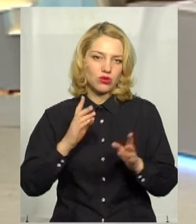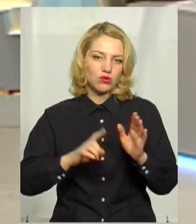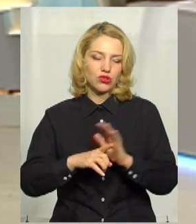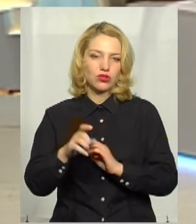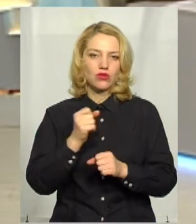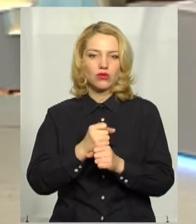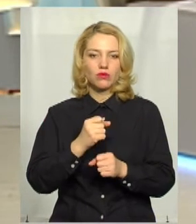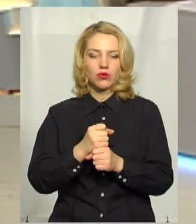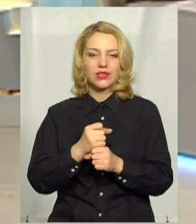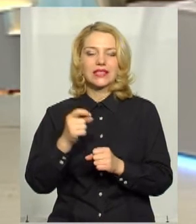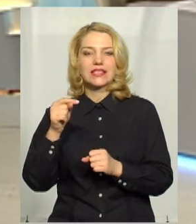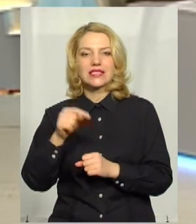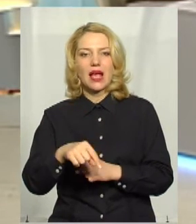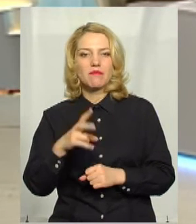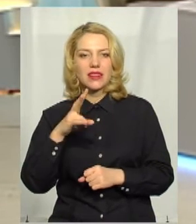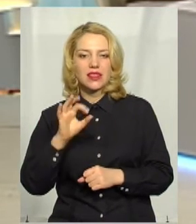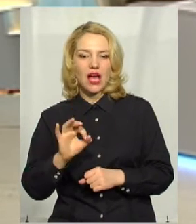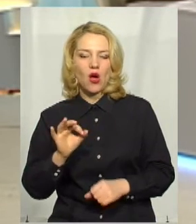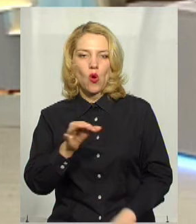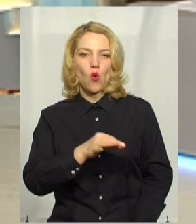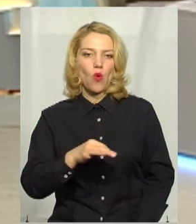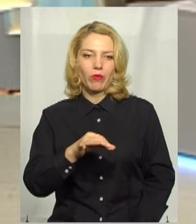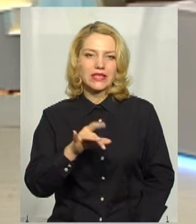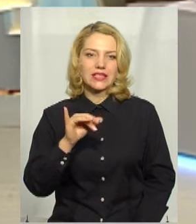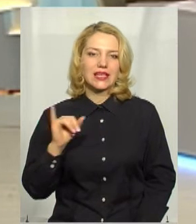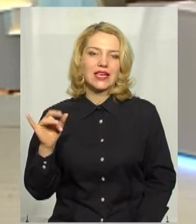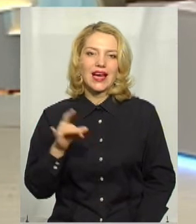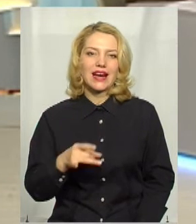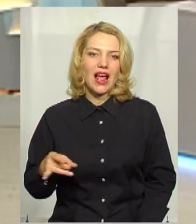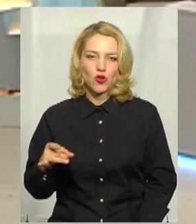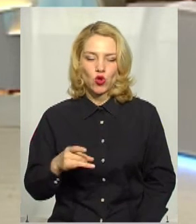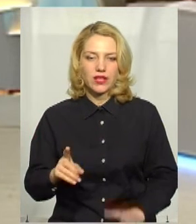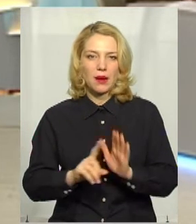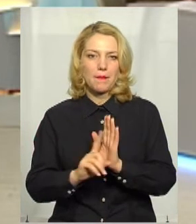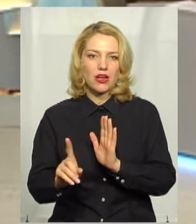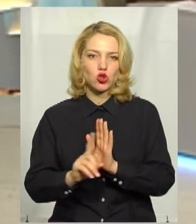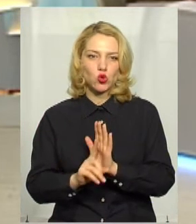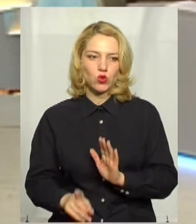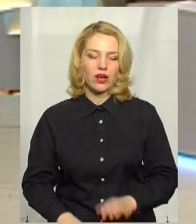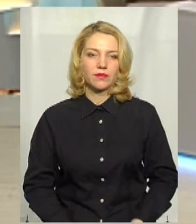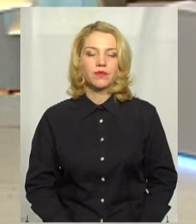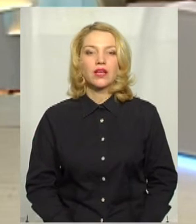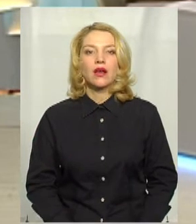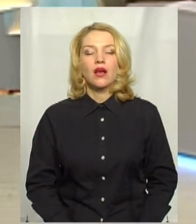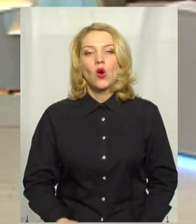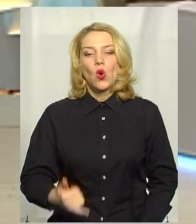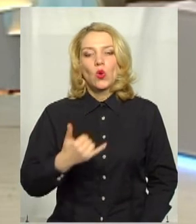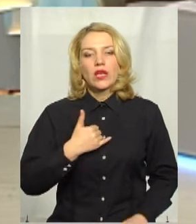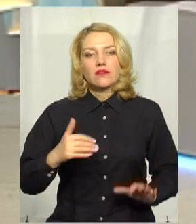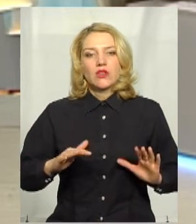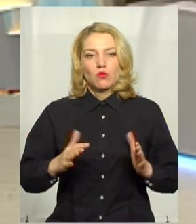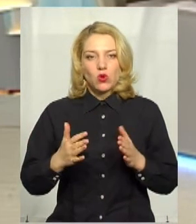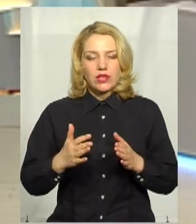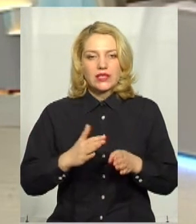на обласних і районних маршрутах. У нас відбулись зміни